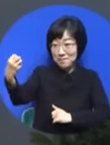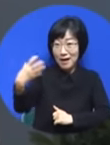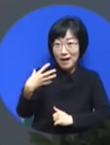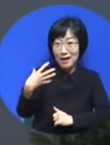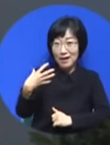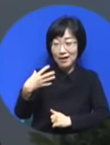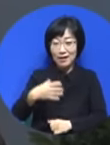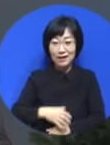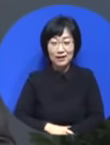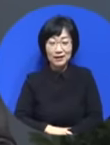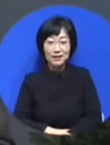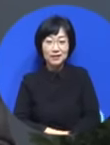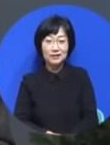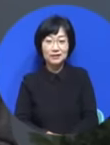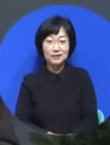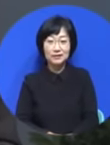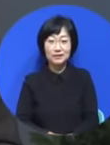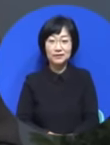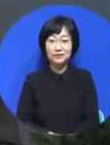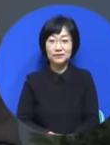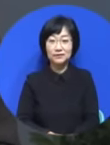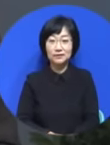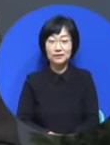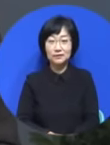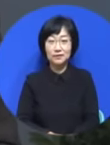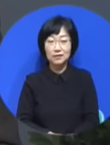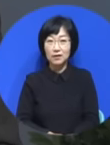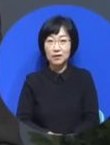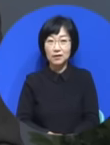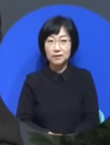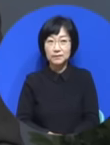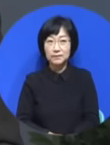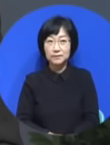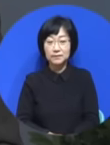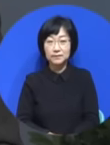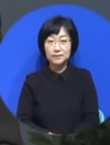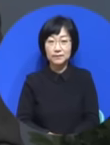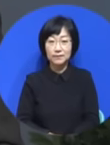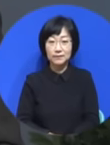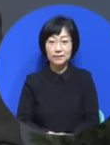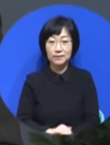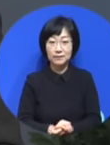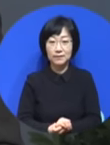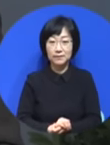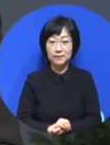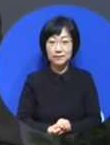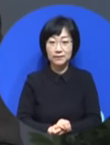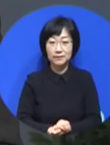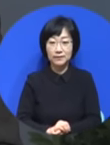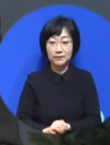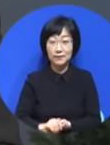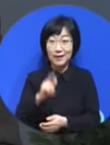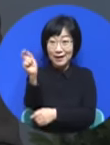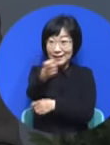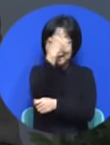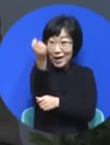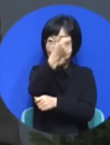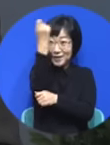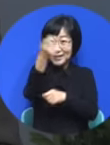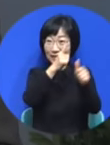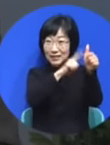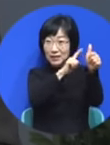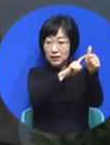똑같은 얘기입니다. 이날 이후로 요호와의 신이 다윗에게 크게